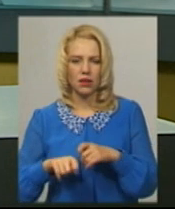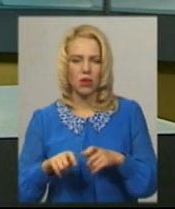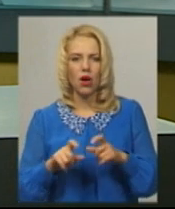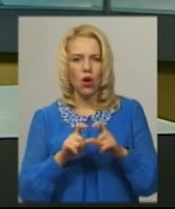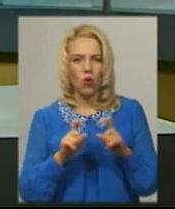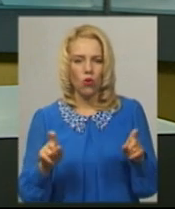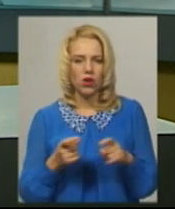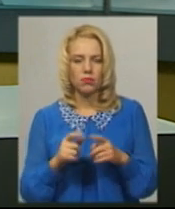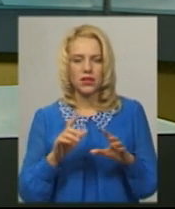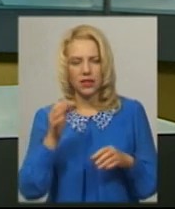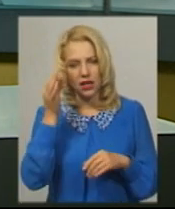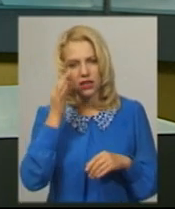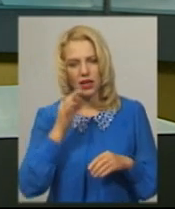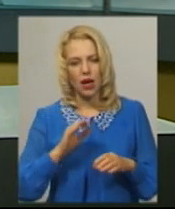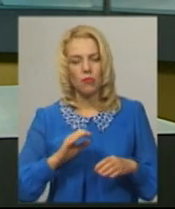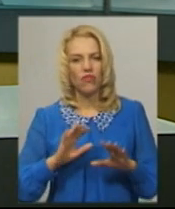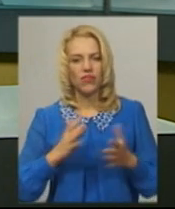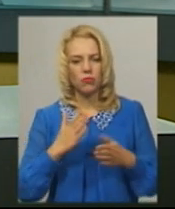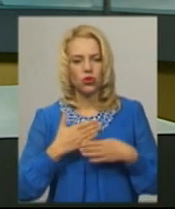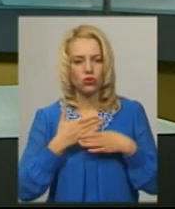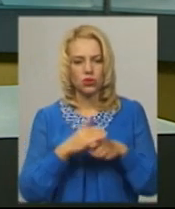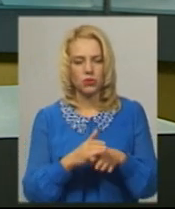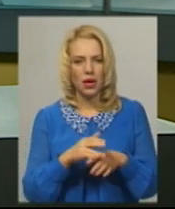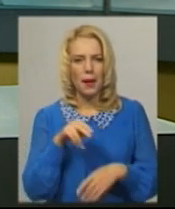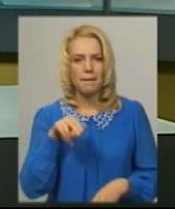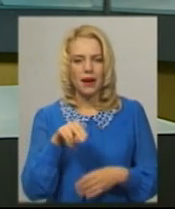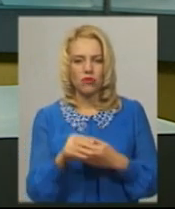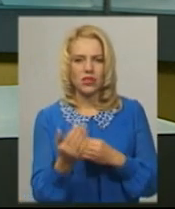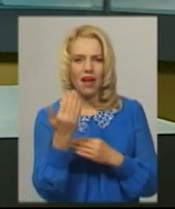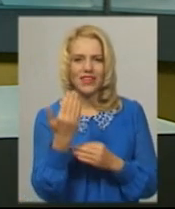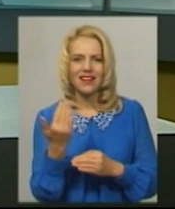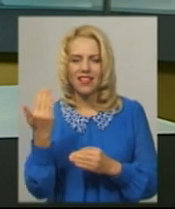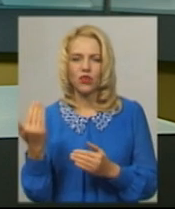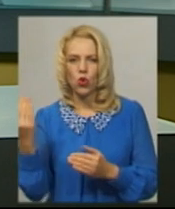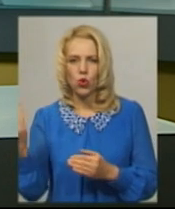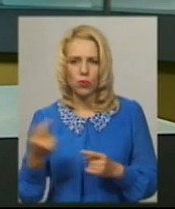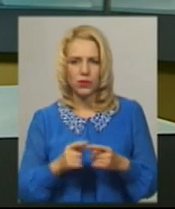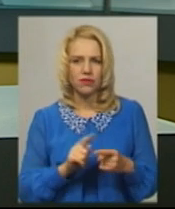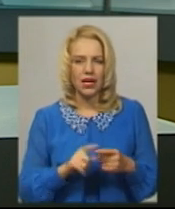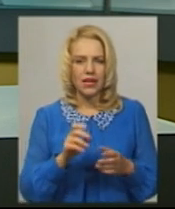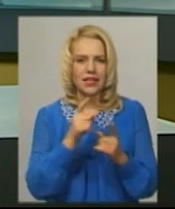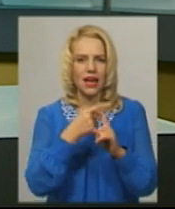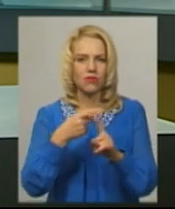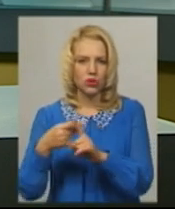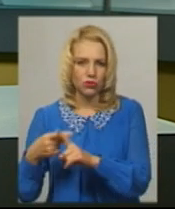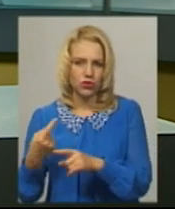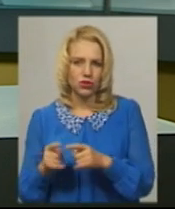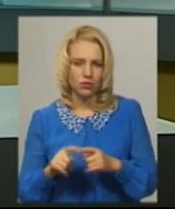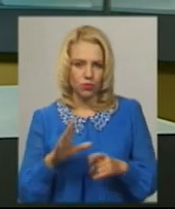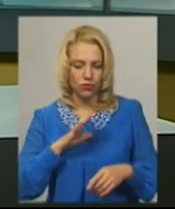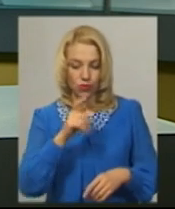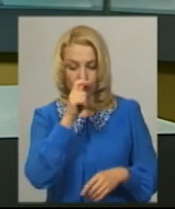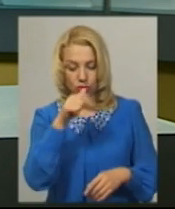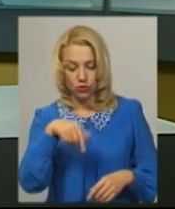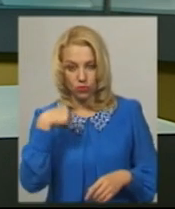Нагадаю, випадок розбиття невідомими православних надгробків старовинного кладовища на березі річки Дністер стався у квітні цього року.